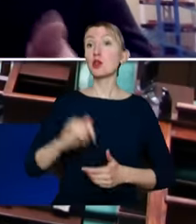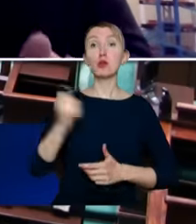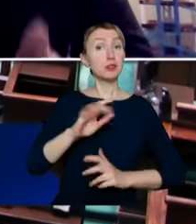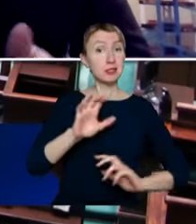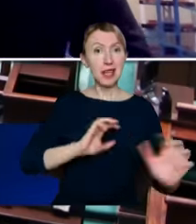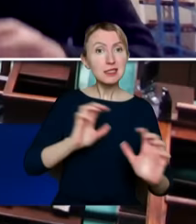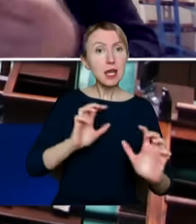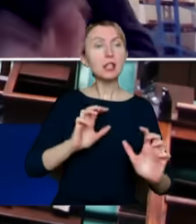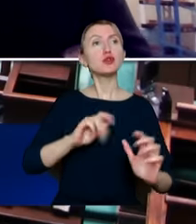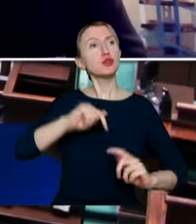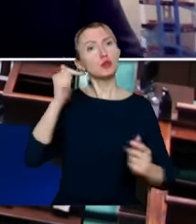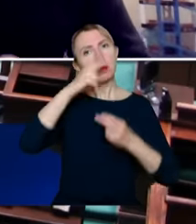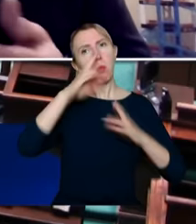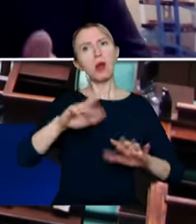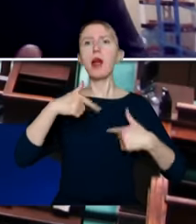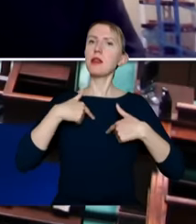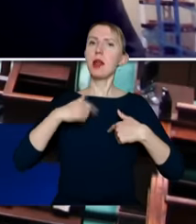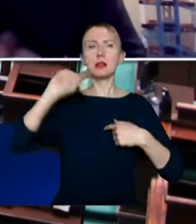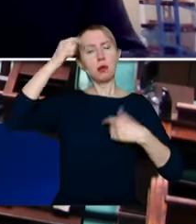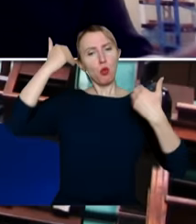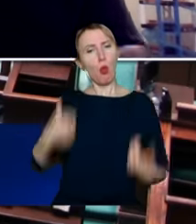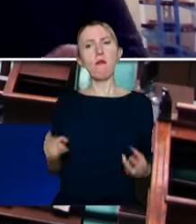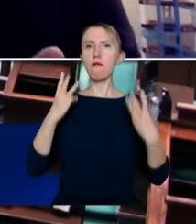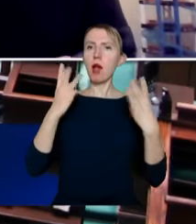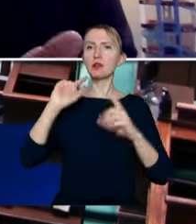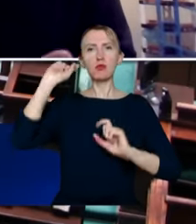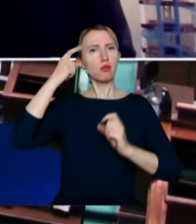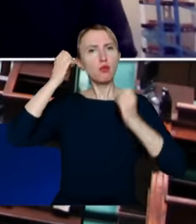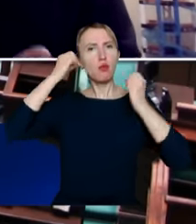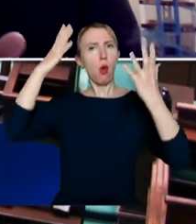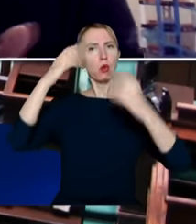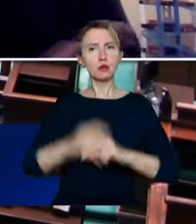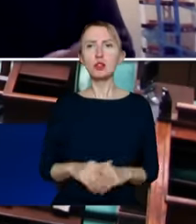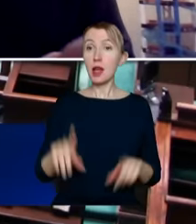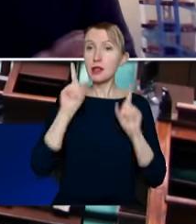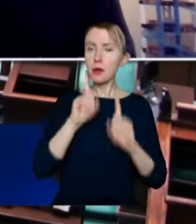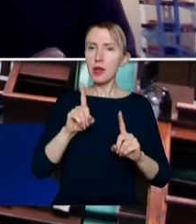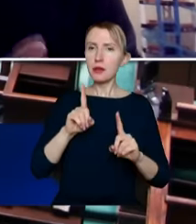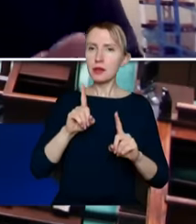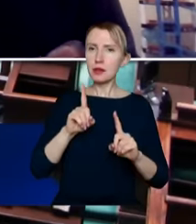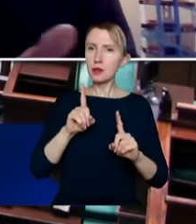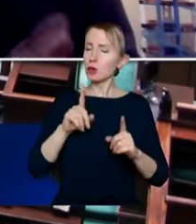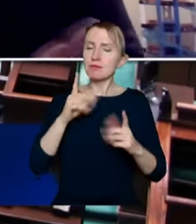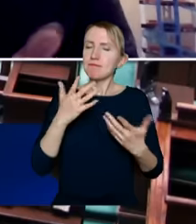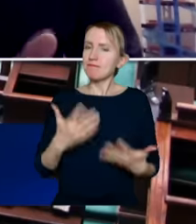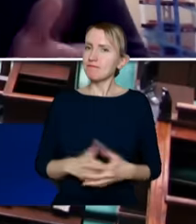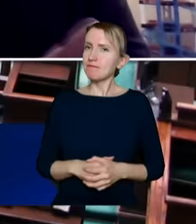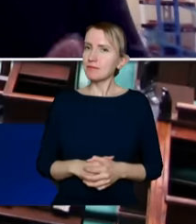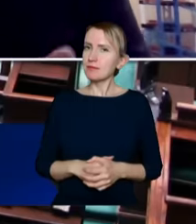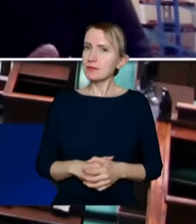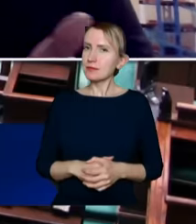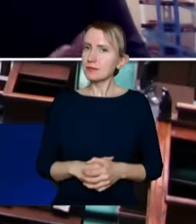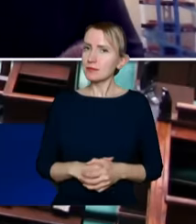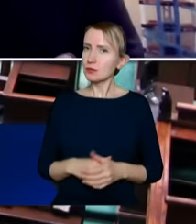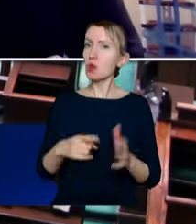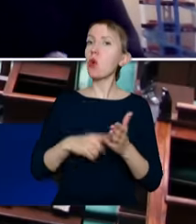pokazać, że ja jestem najważniejszy, że jestem najmądrzejszy i de facto no to jest naprawdę, to są